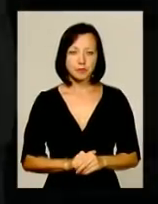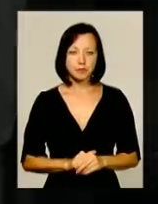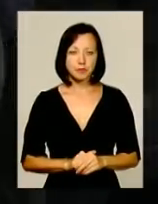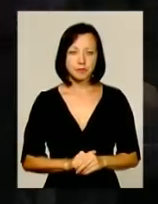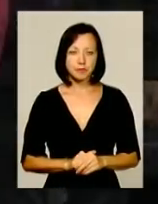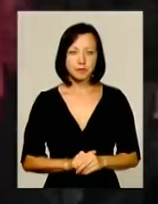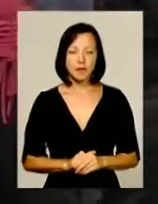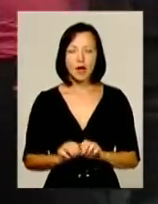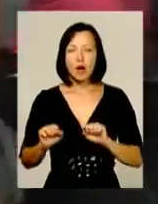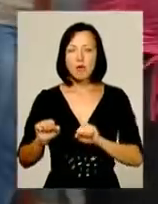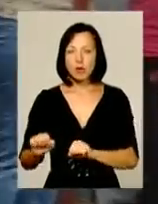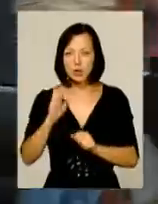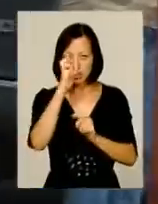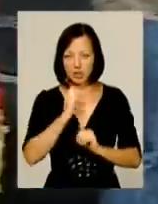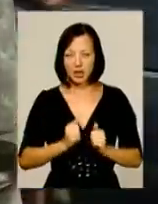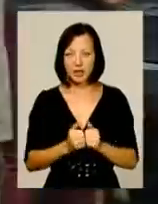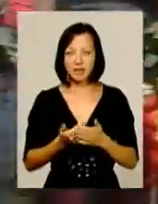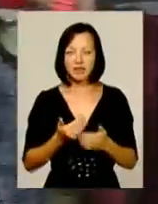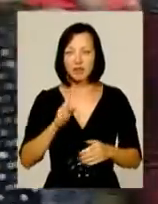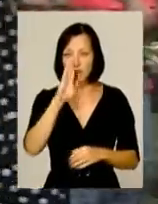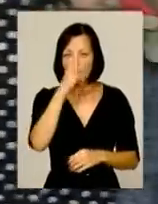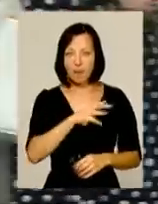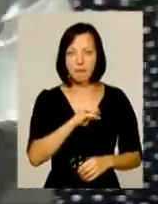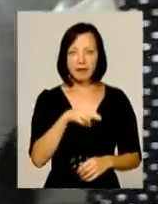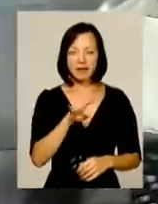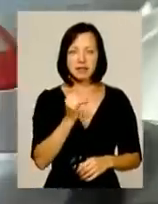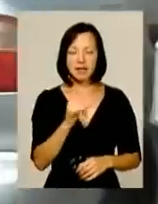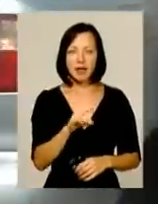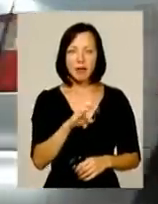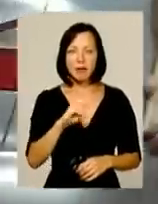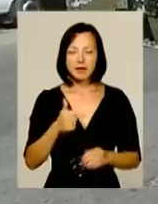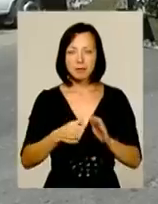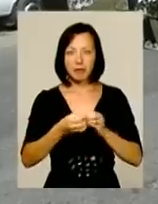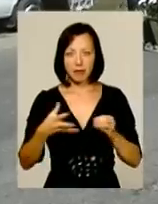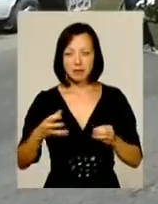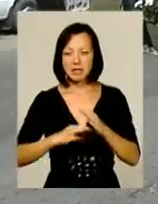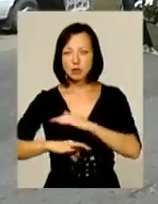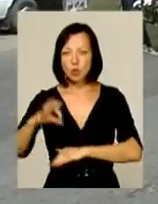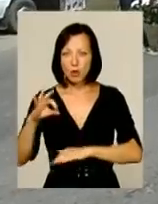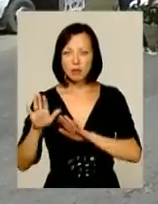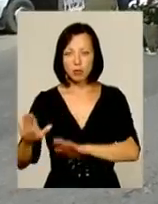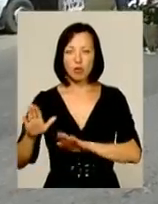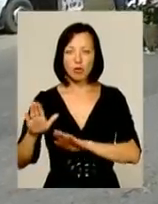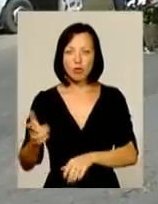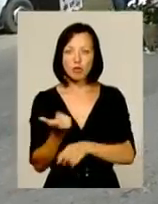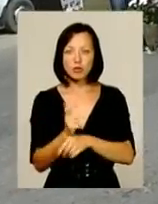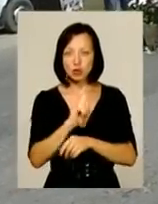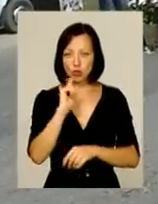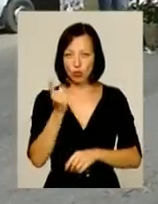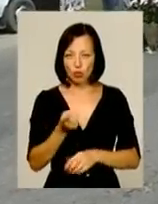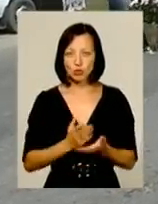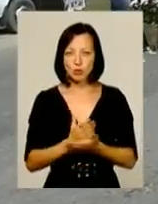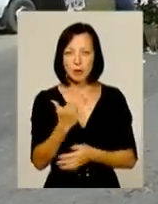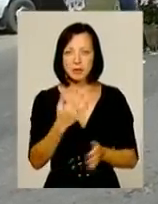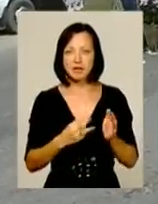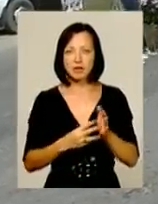Боронити країну від ворога Ігоря Мединського призвали у липні 2015-го. На сході боєць пробув трохи більше року. Служив